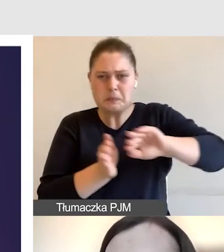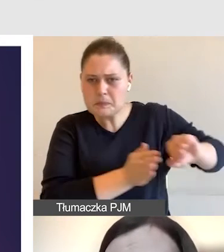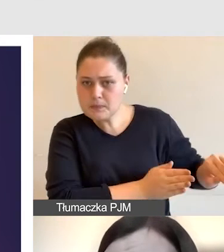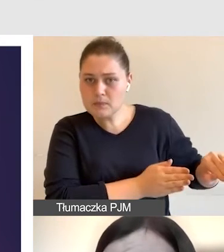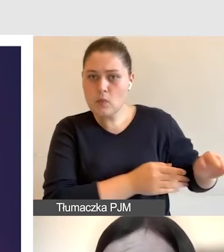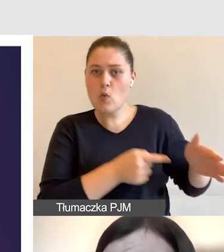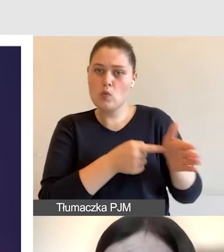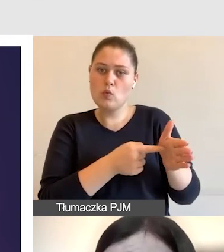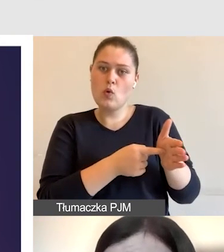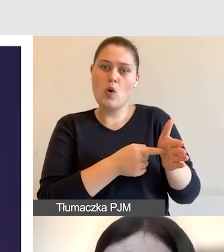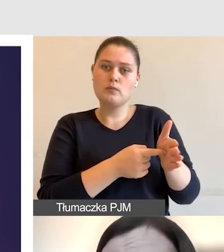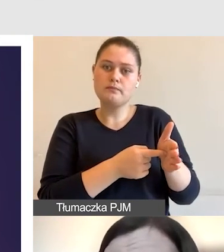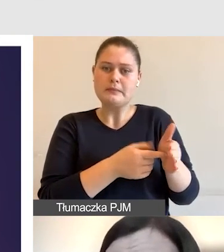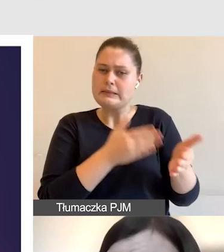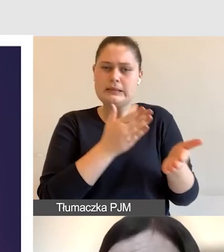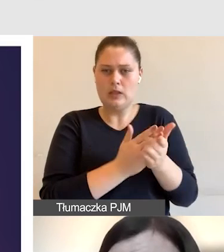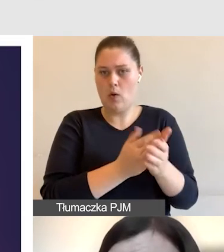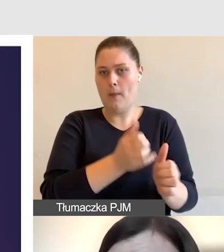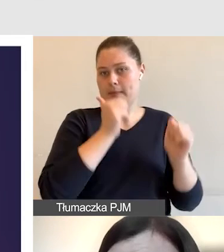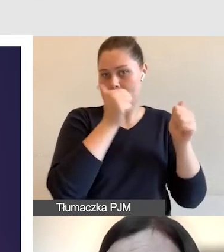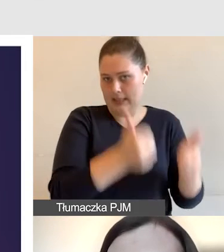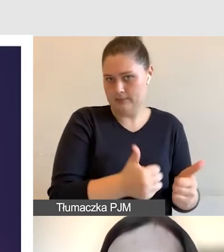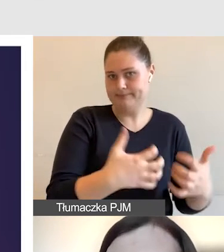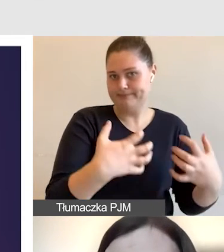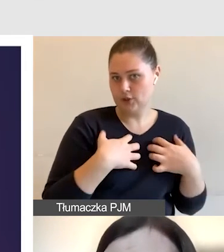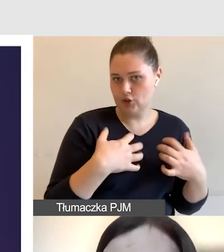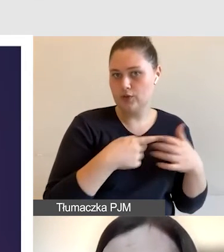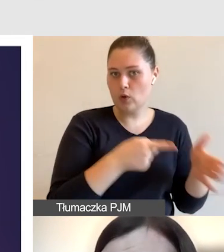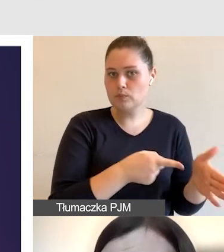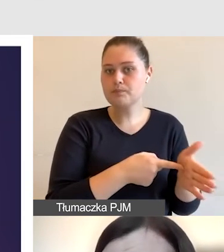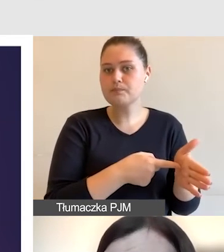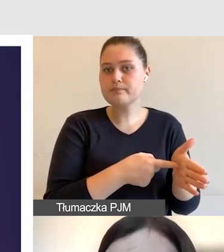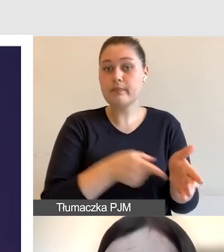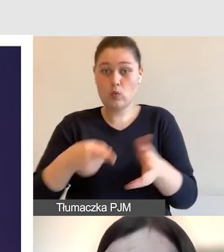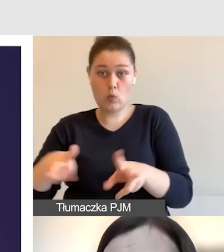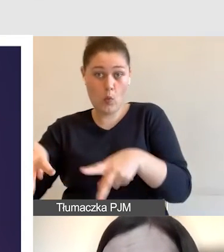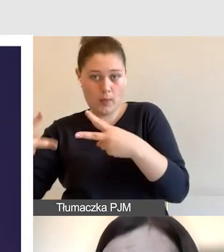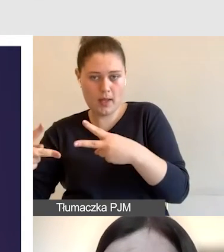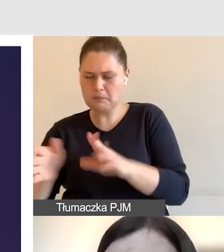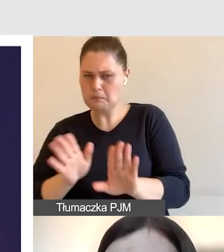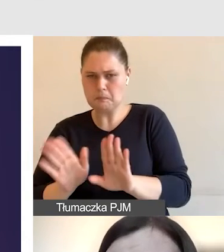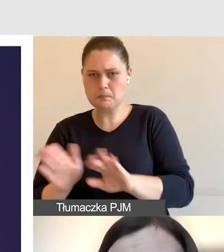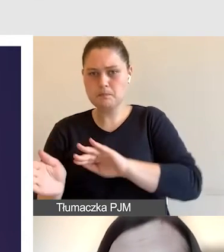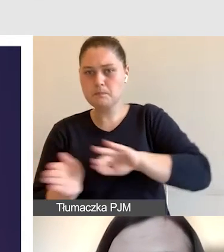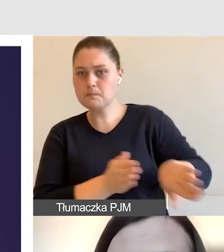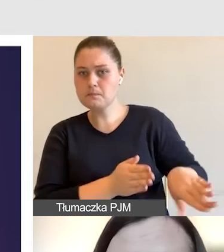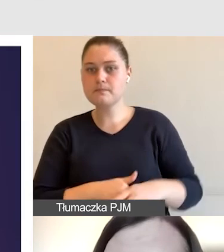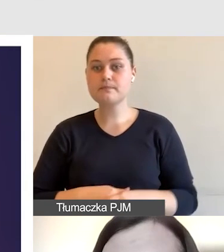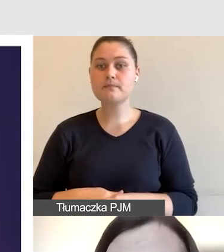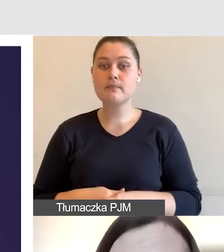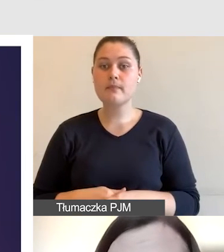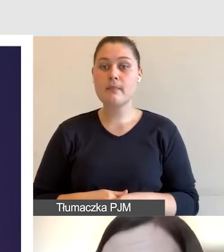stacjonarnym. Ale bez pewnych działań, czyli